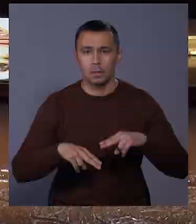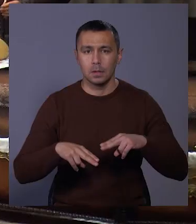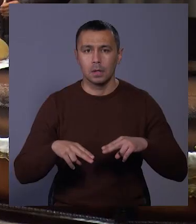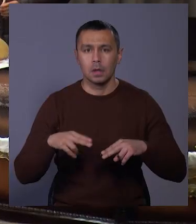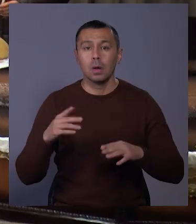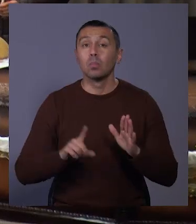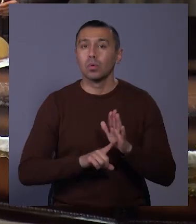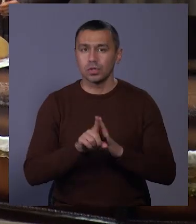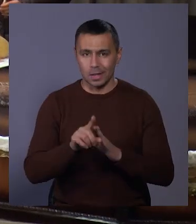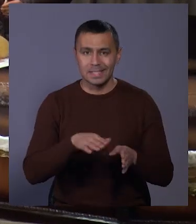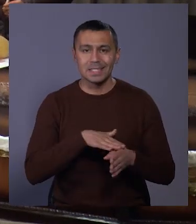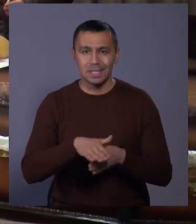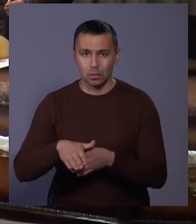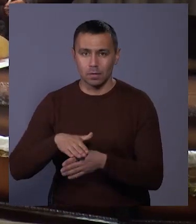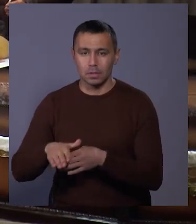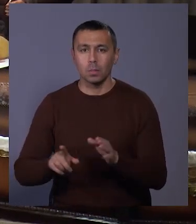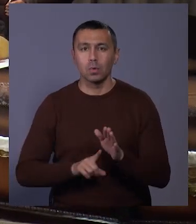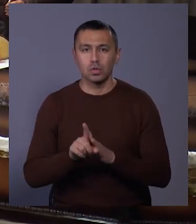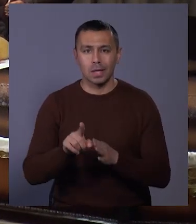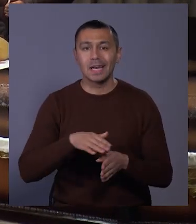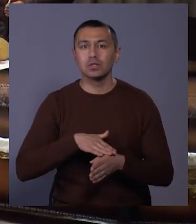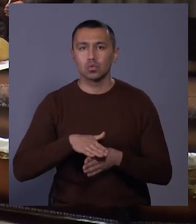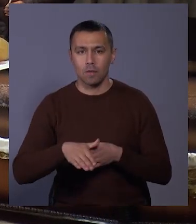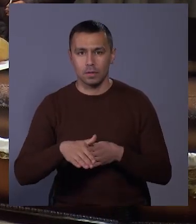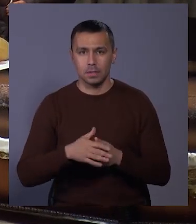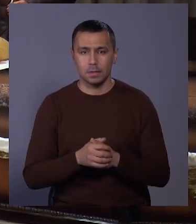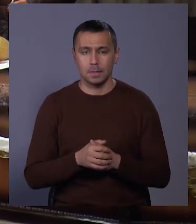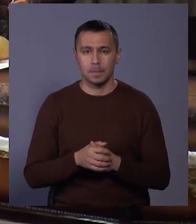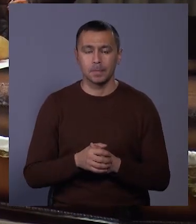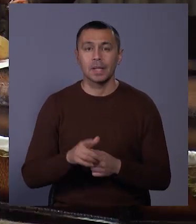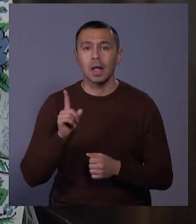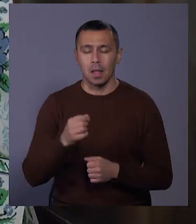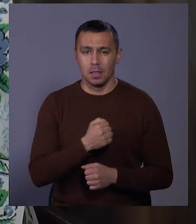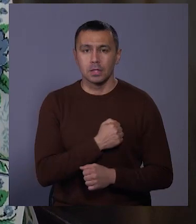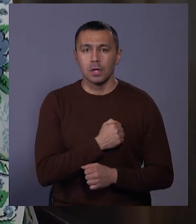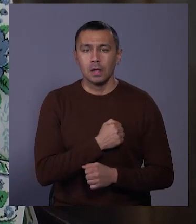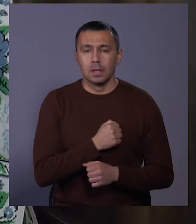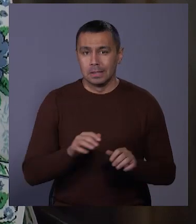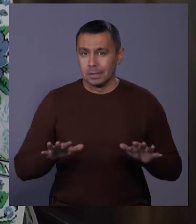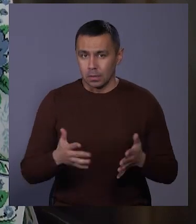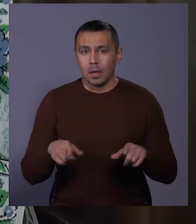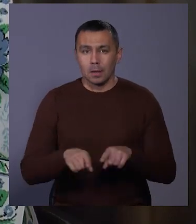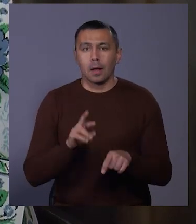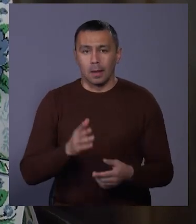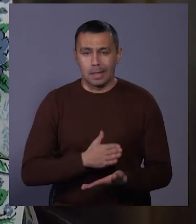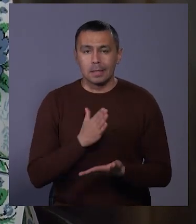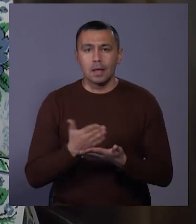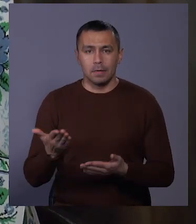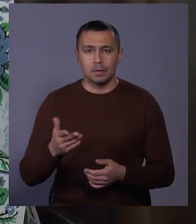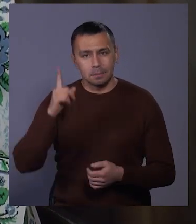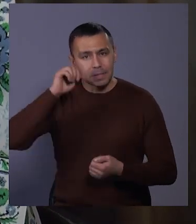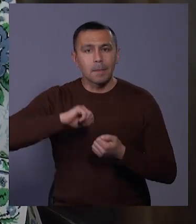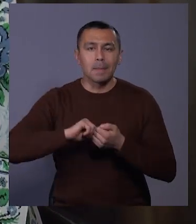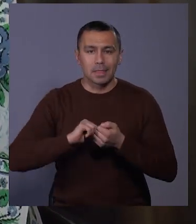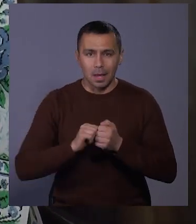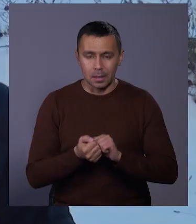вони почали здійснюватись, почали реалізовуватись. Але, на жаль, сталося так, як є. І він запам